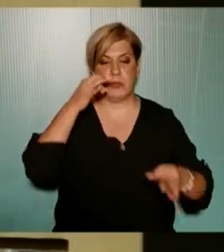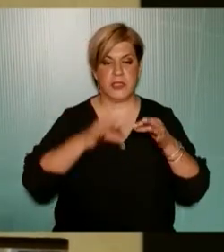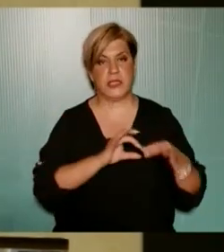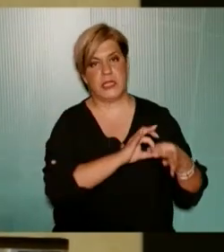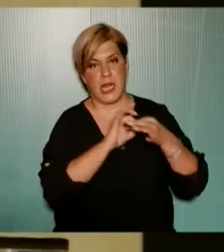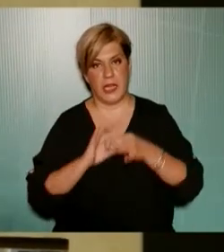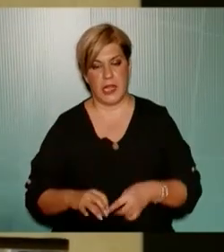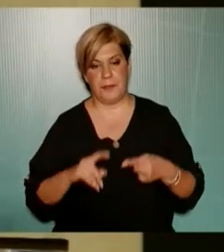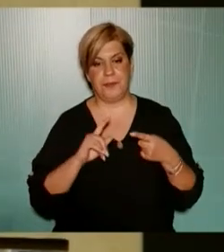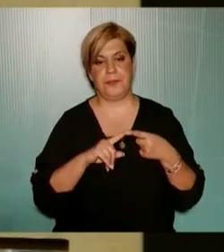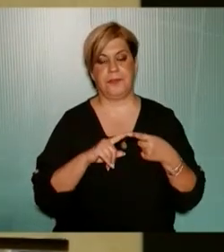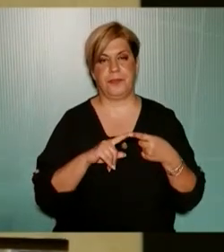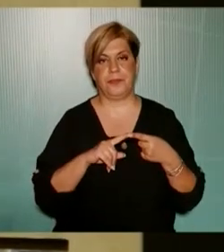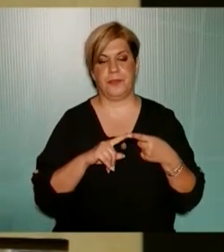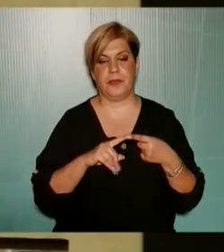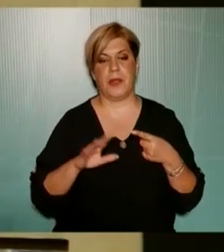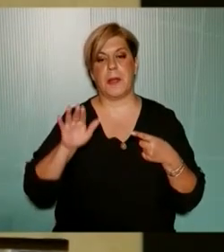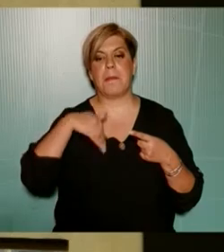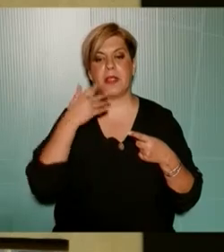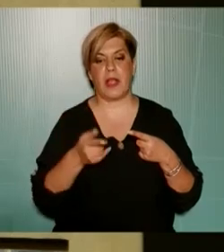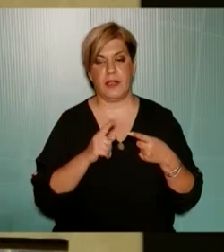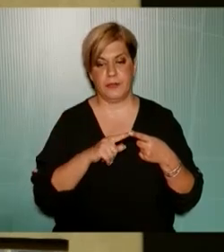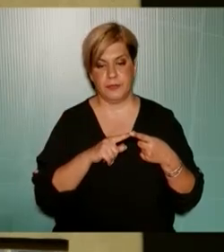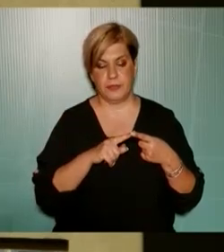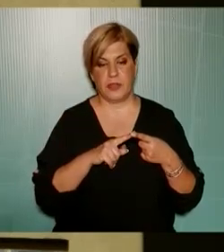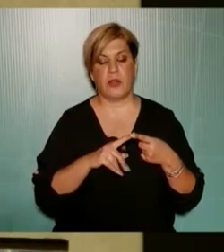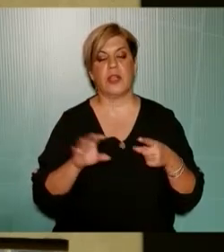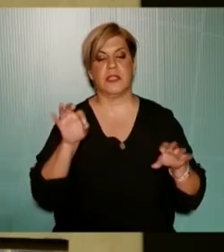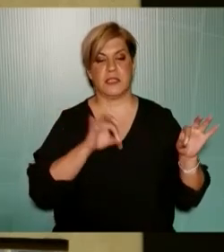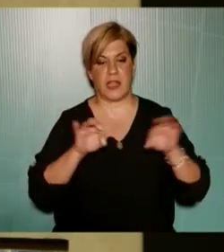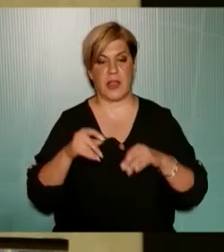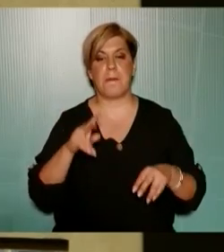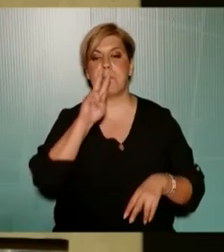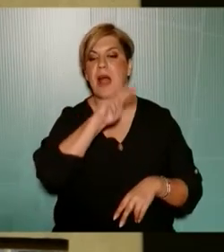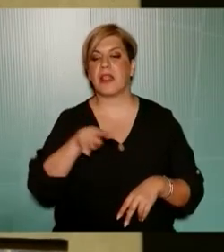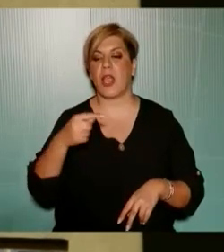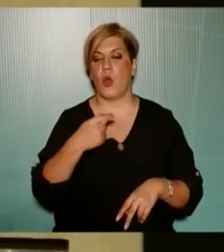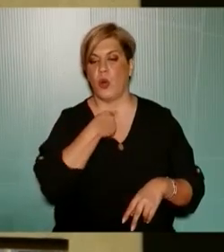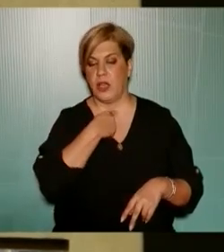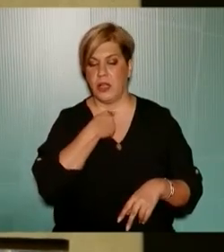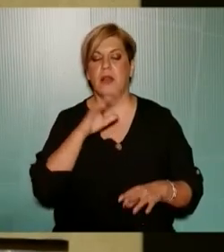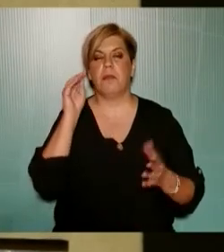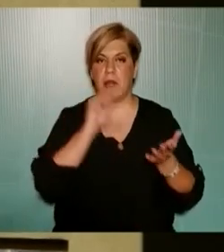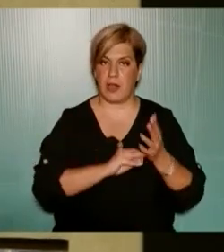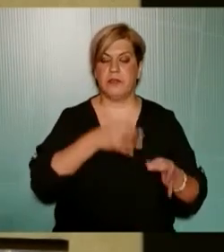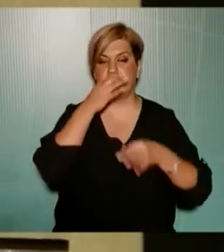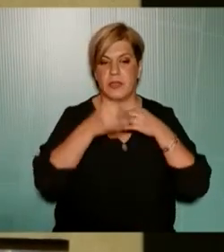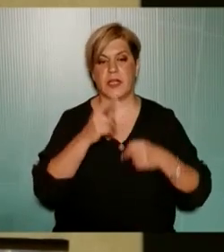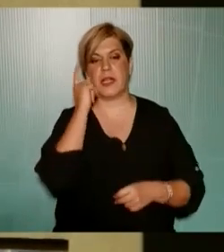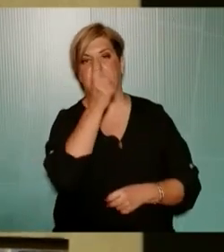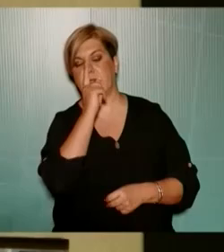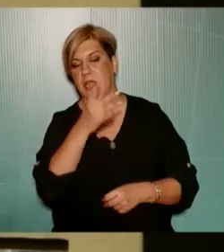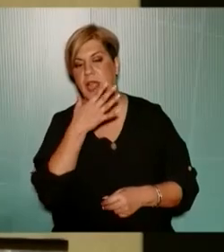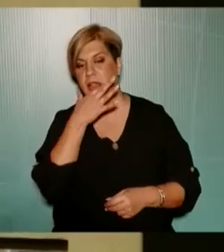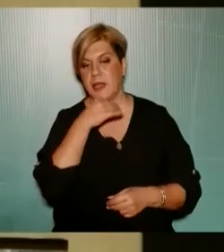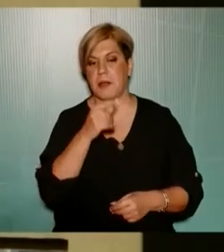συνεχώς και μετά όταν τα σχέδια ματαιώνονται να ερχόμαστε και να κάνουμε και κριτική